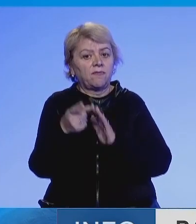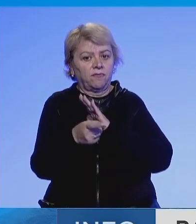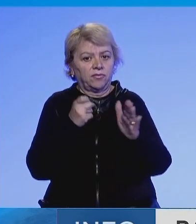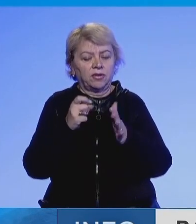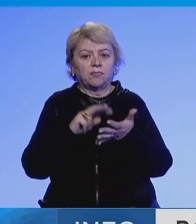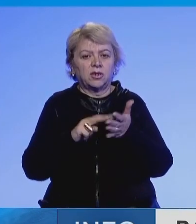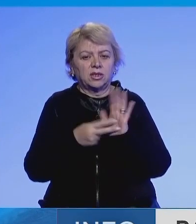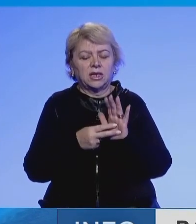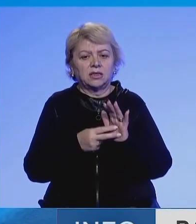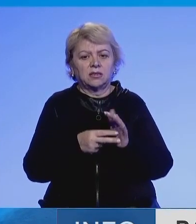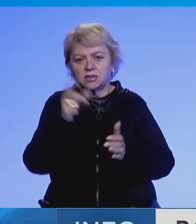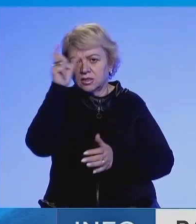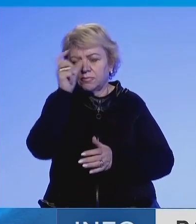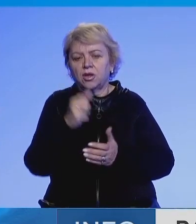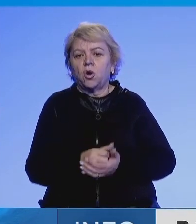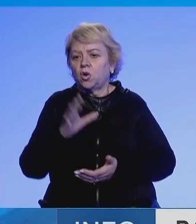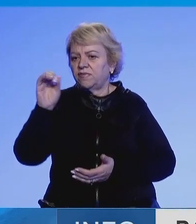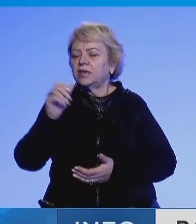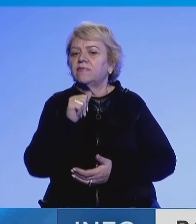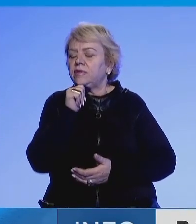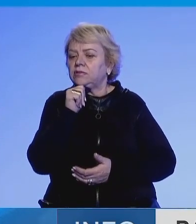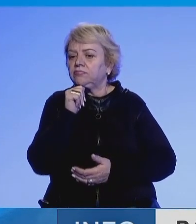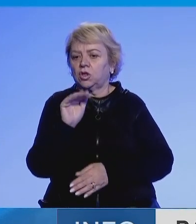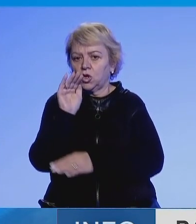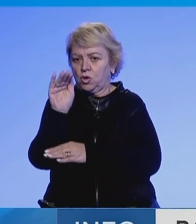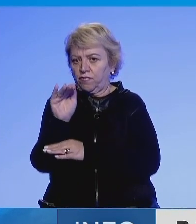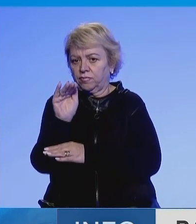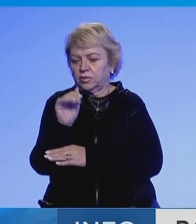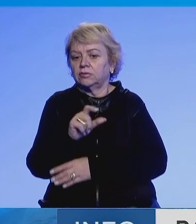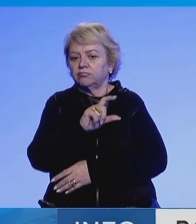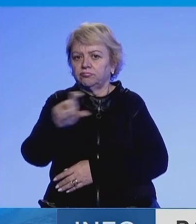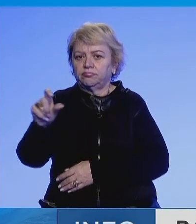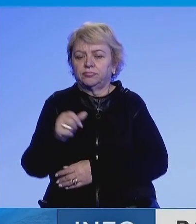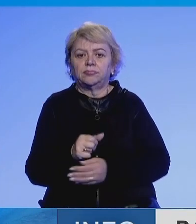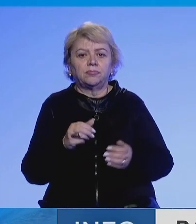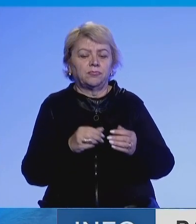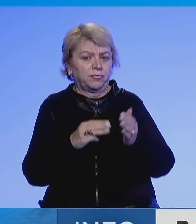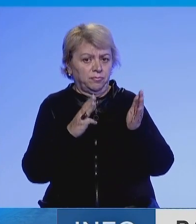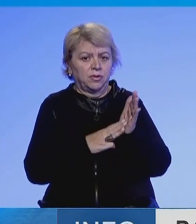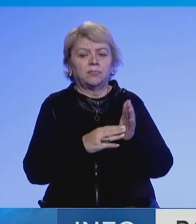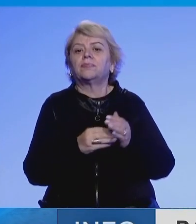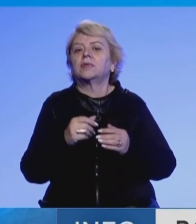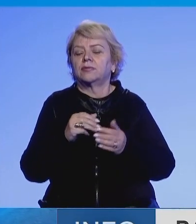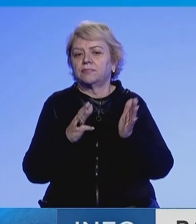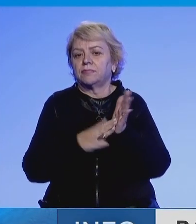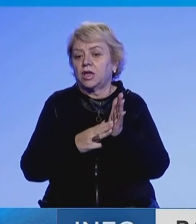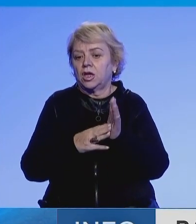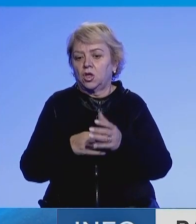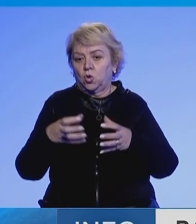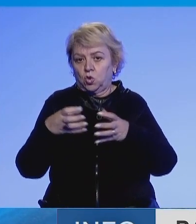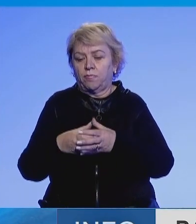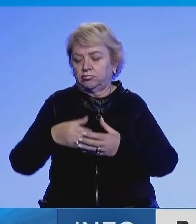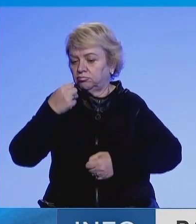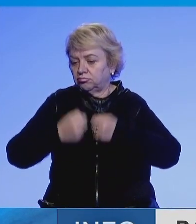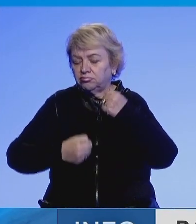politikanit serb Oliver Ivanoviç. Në njoftimin e prokuroris, thuët se i pandehurit më pik më, dyshohet se si antari grupit kriminal të